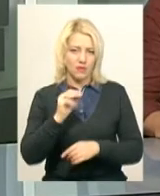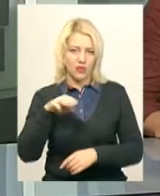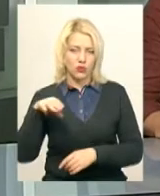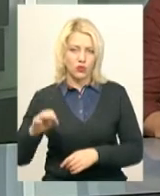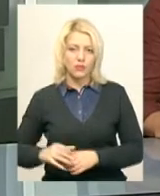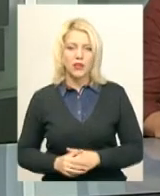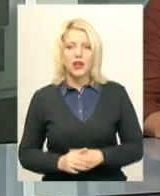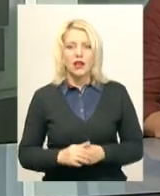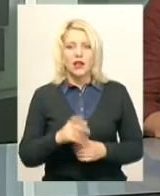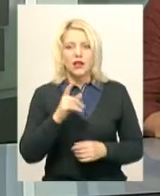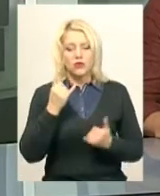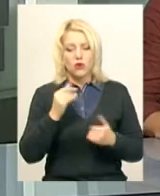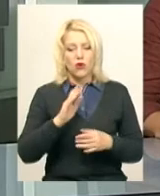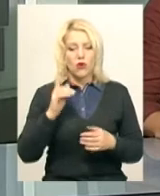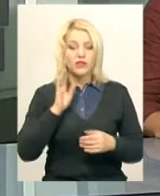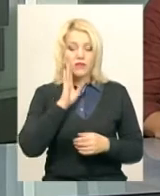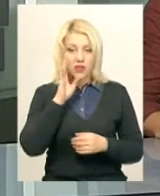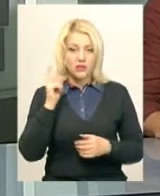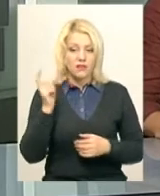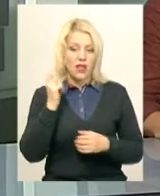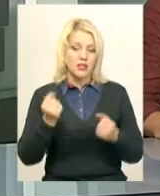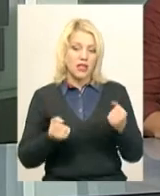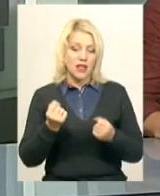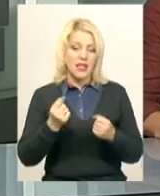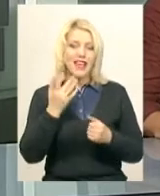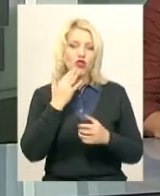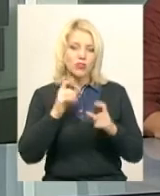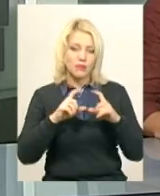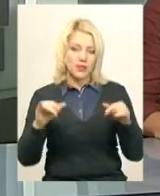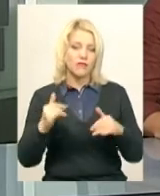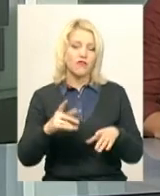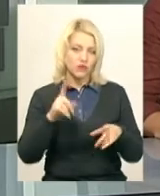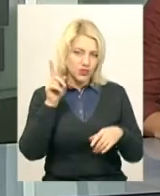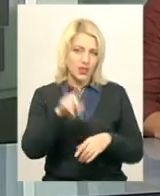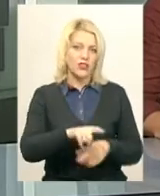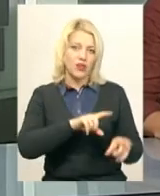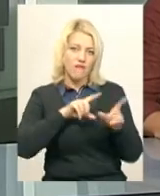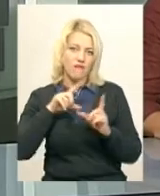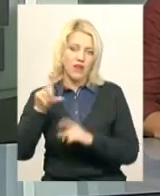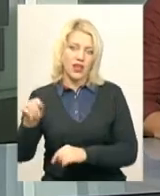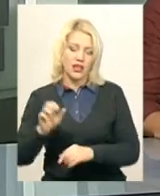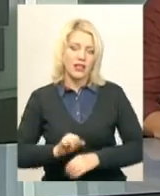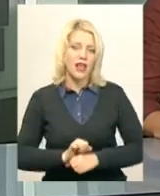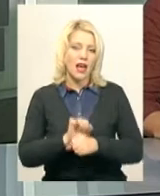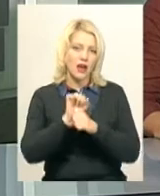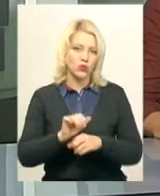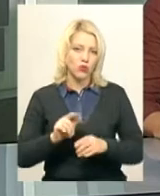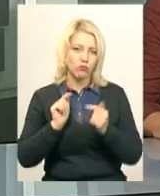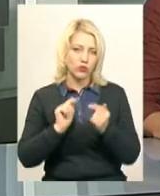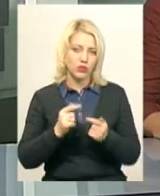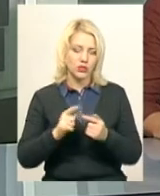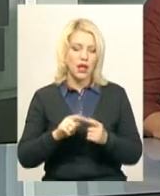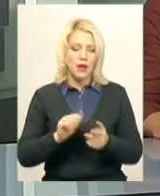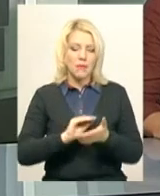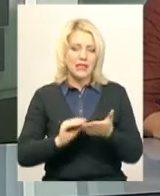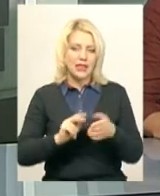Сьогодні в раці власники актівок на іноземній реєстрації з Хмельницького все ж виїхали на акцію протесту, яку розпочали вчора. Прес-секретарна з